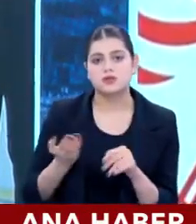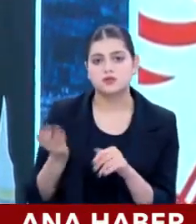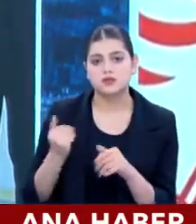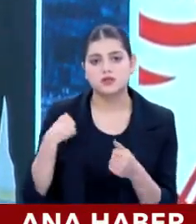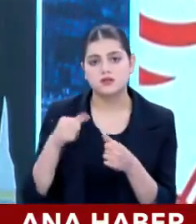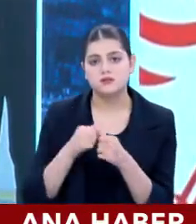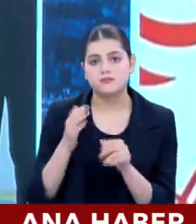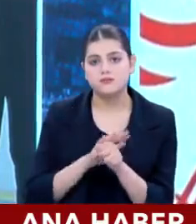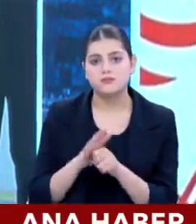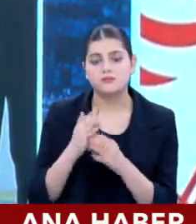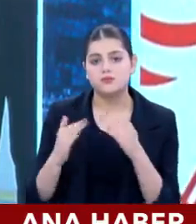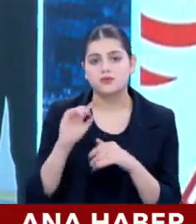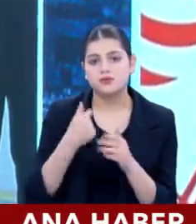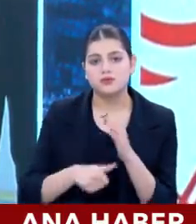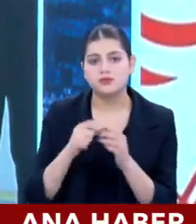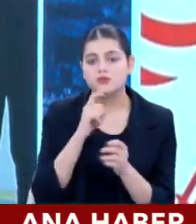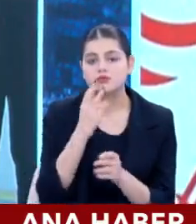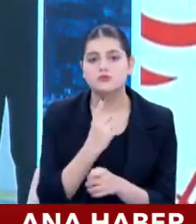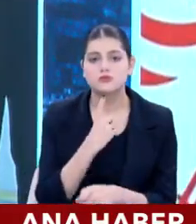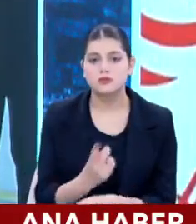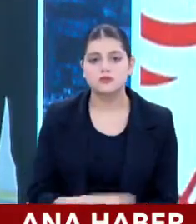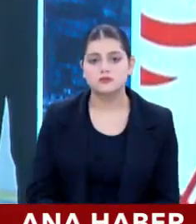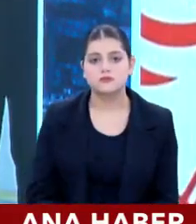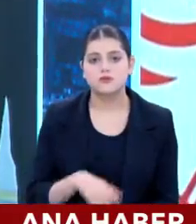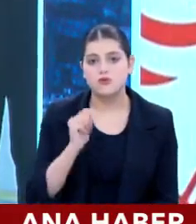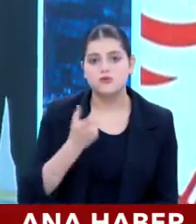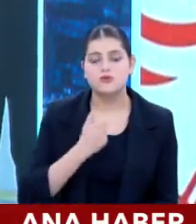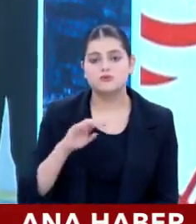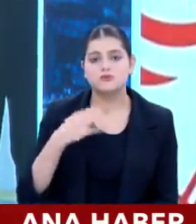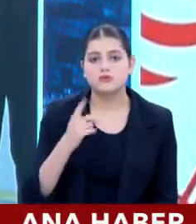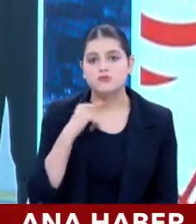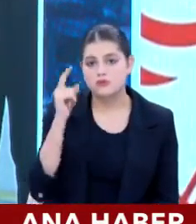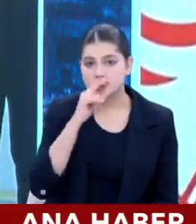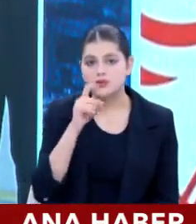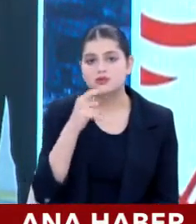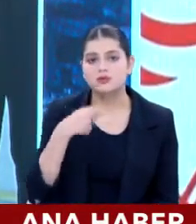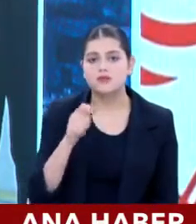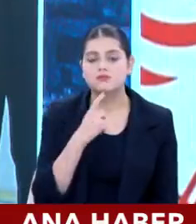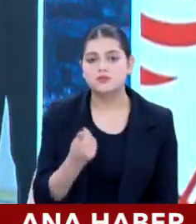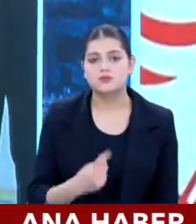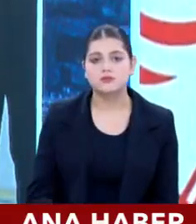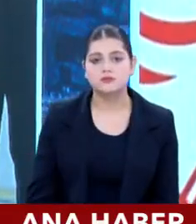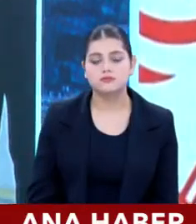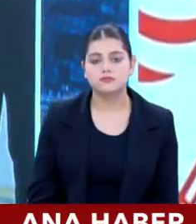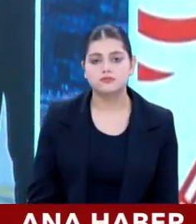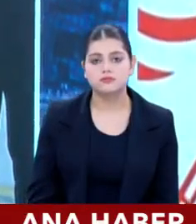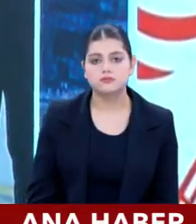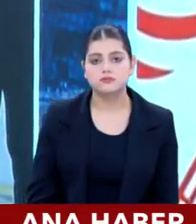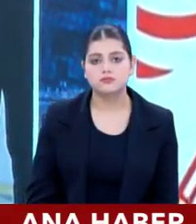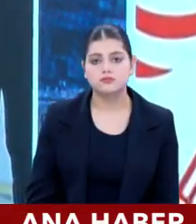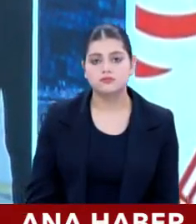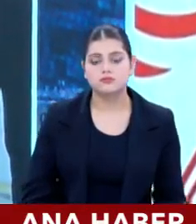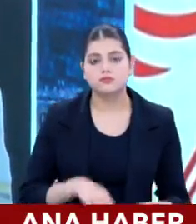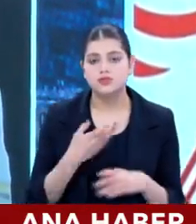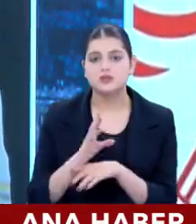yeniden işgali büyük bir tarihi hata olur dedi. 11 Eylül'den sonra buna benzer hataları biz yaptık demeye getirdi. Ve dolayısıyla